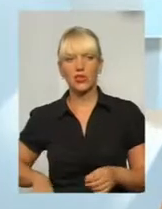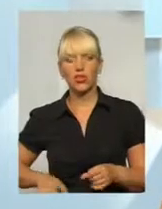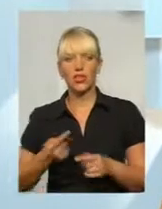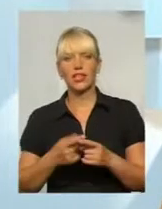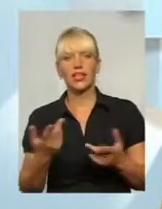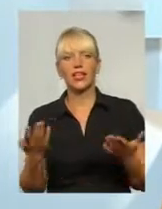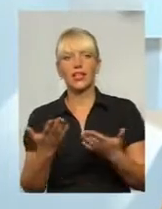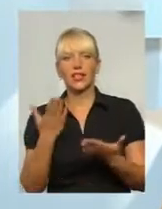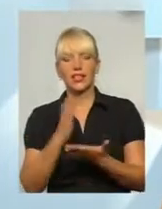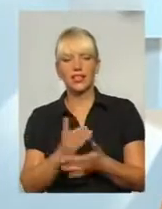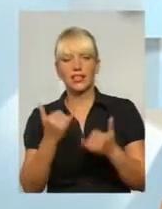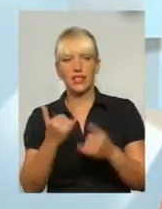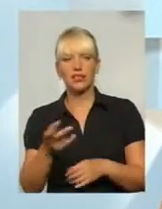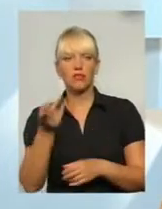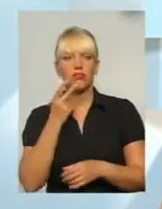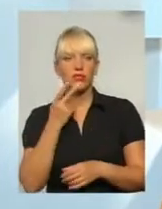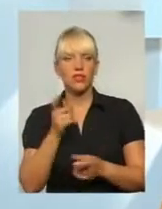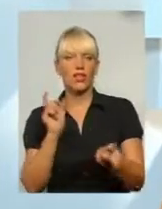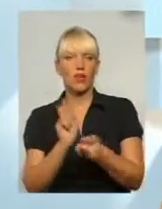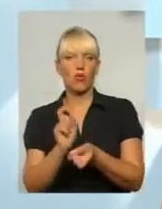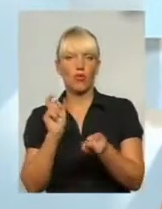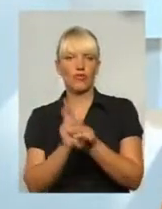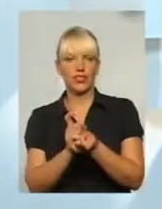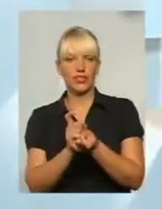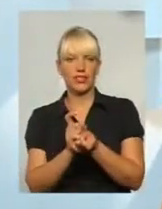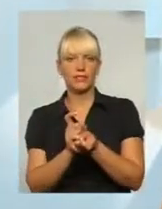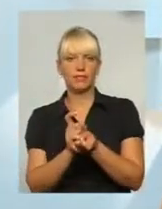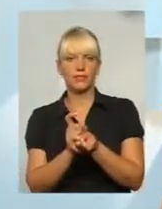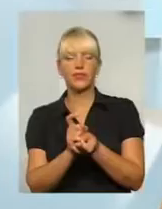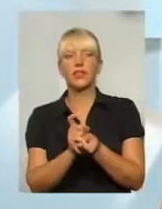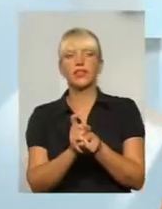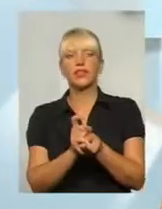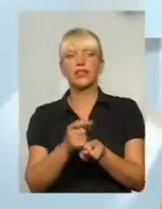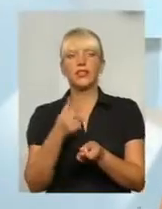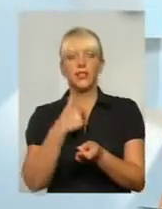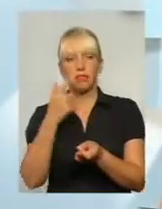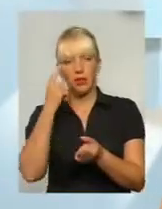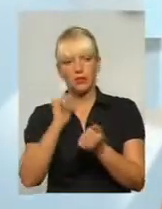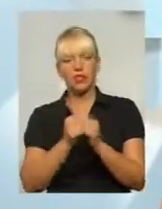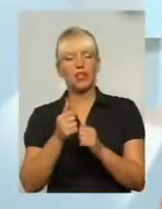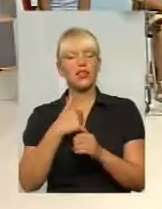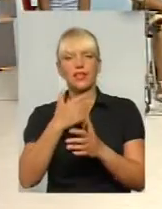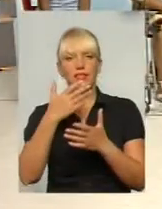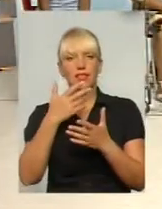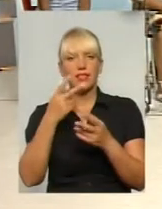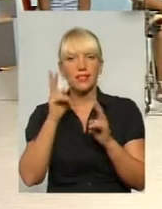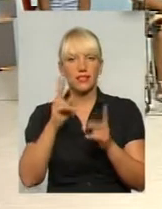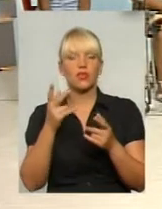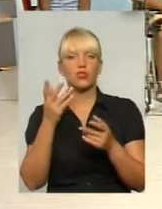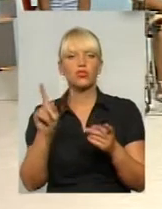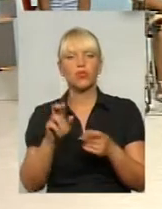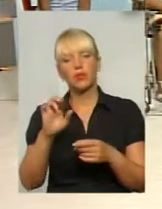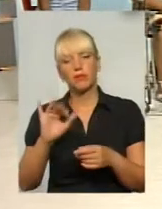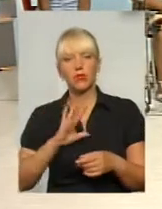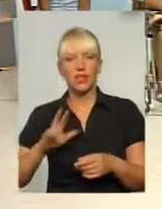зараз, постійно якісь конфлікти. Я не пам'ятаю, щоб там був директор, яким би всі там